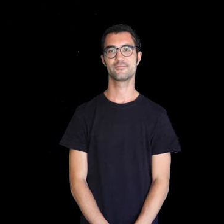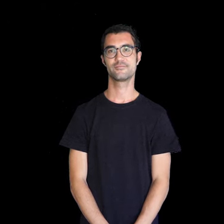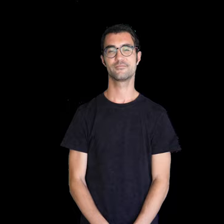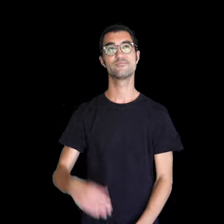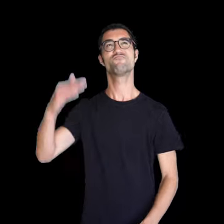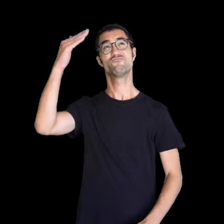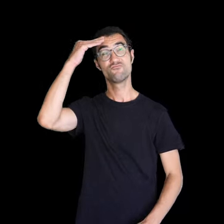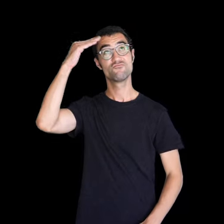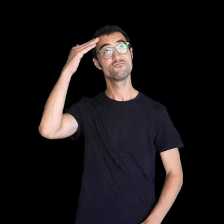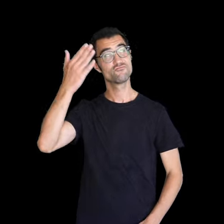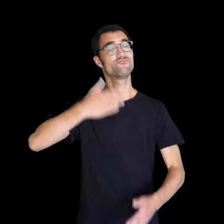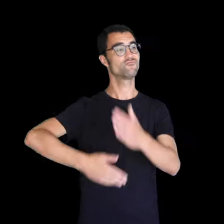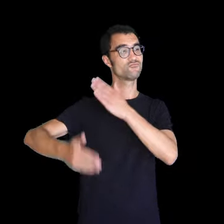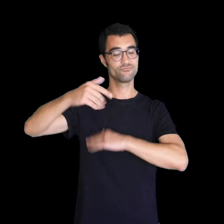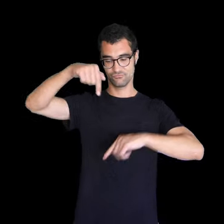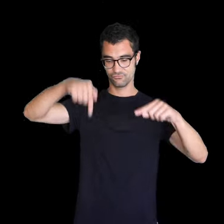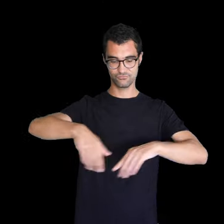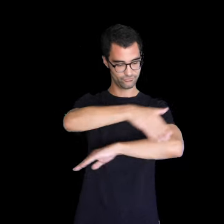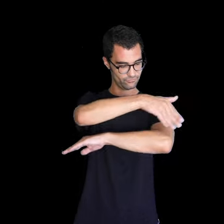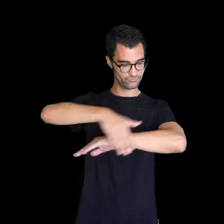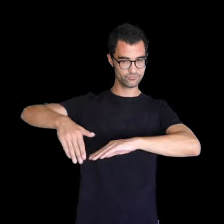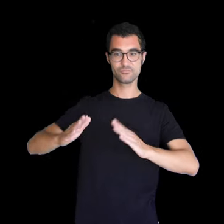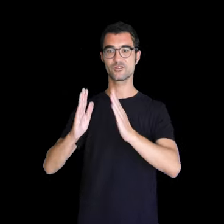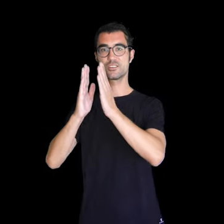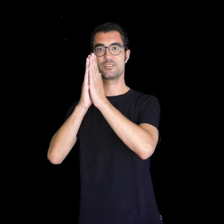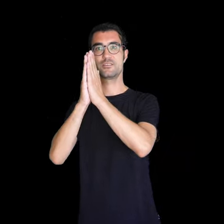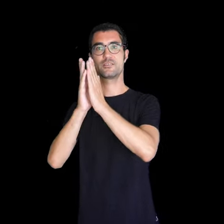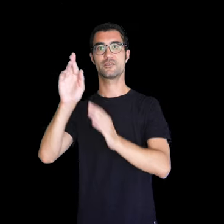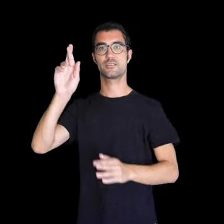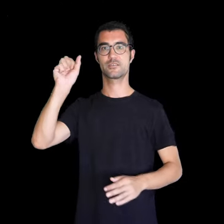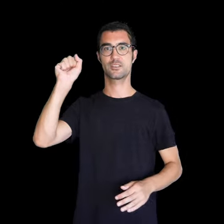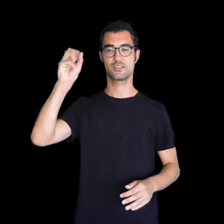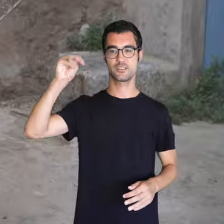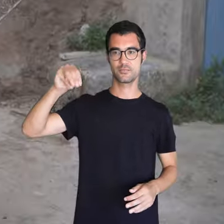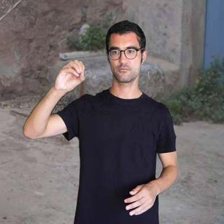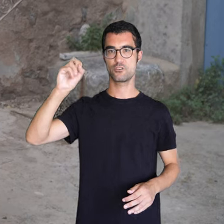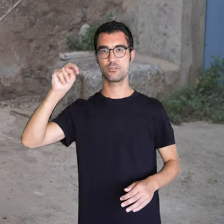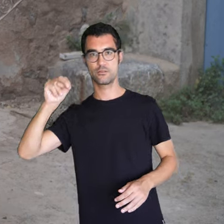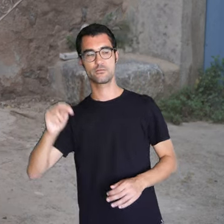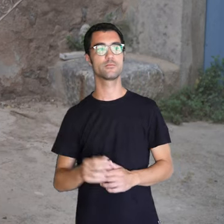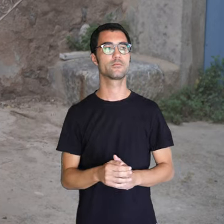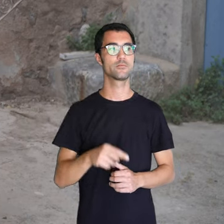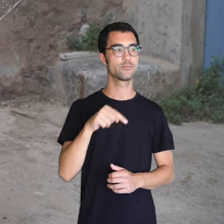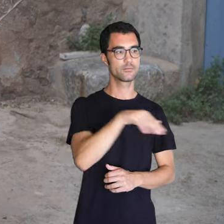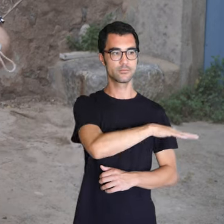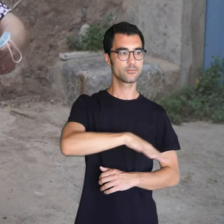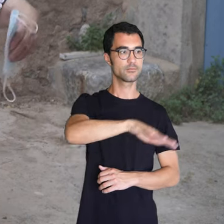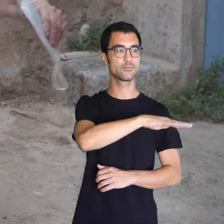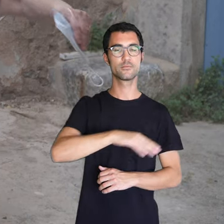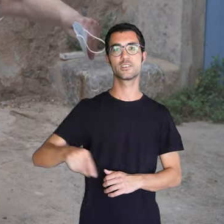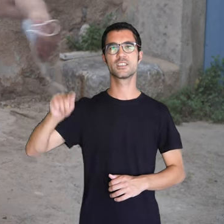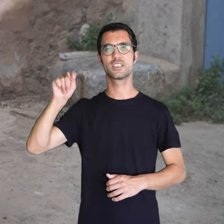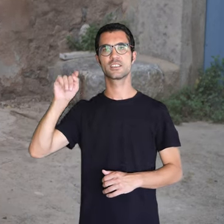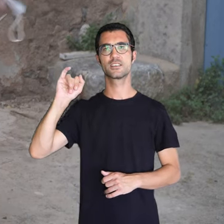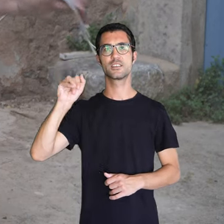Ara aquí... Esquerra de Sant Ramon. Esquerra de Sant Ramon. I aquí és el tinyidor. Nosaltres